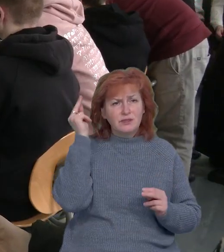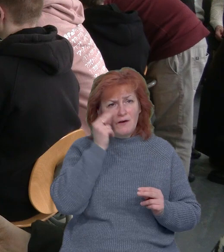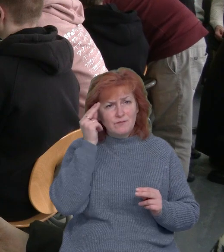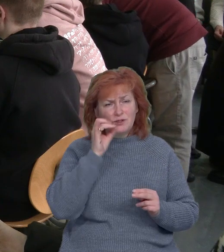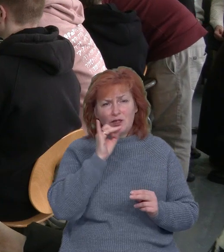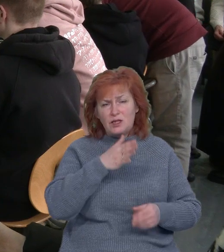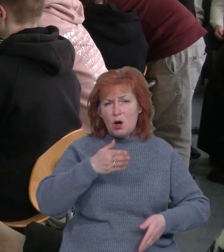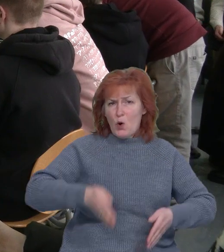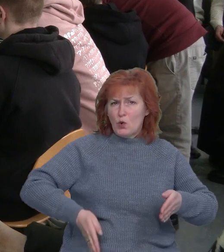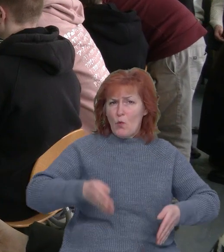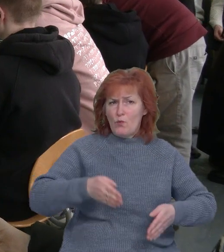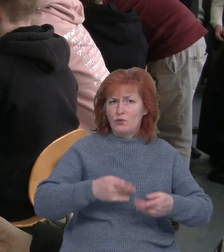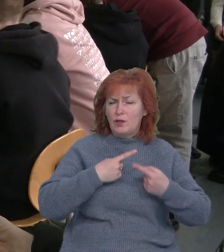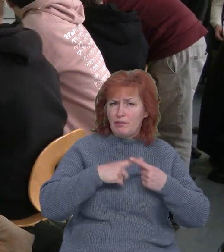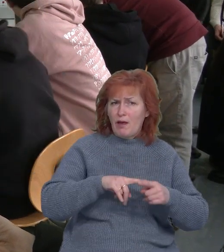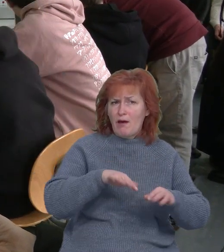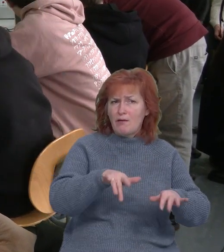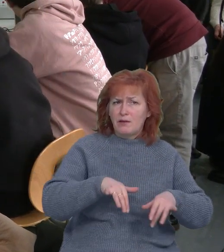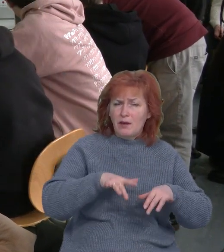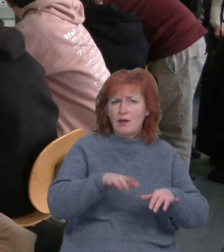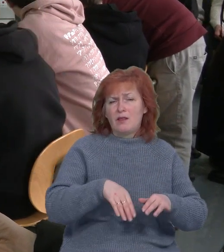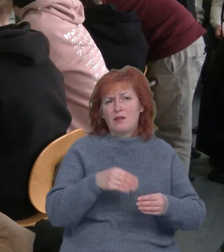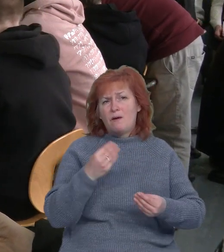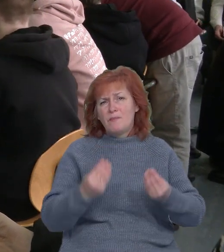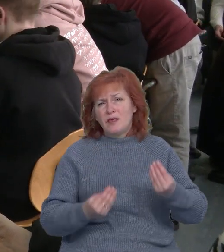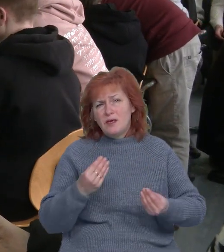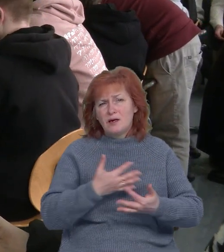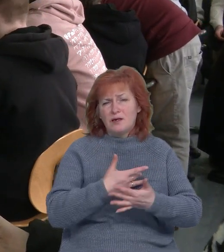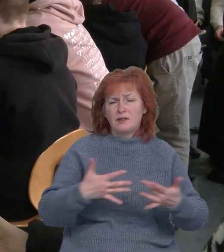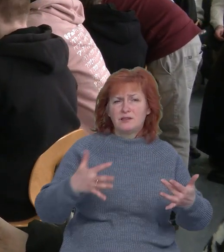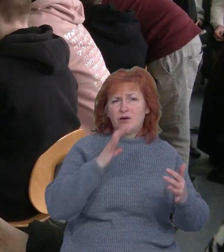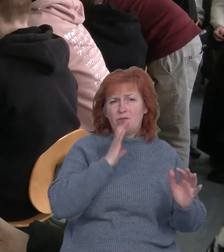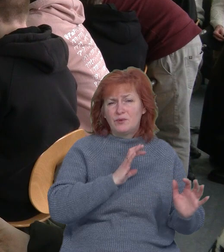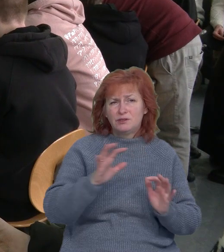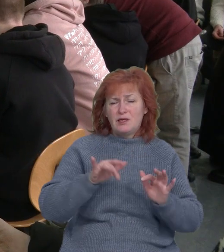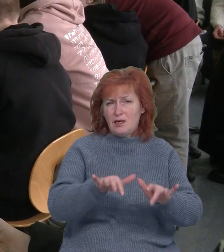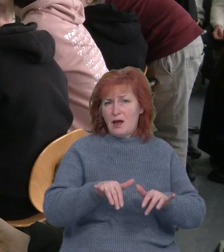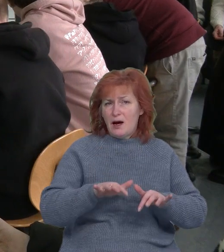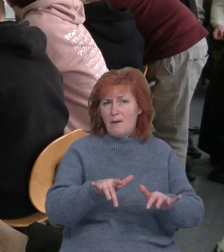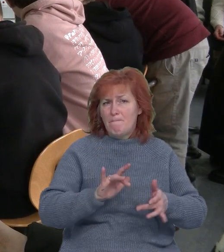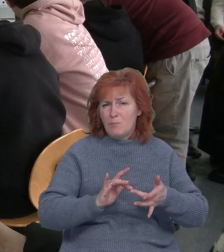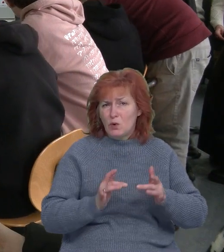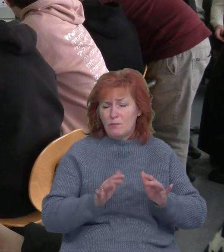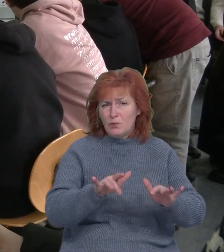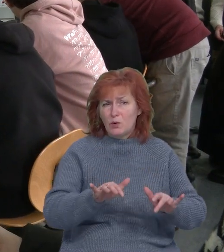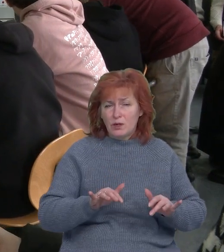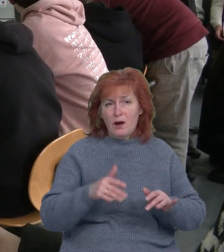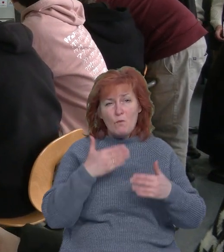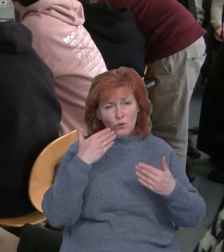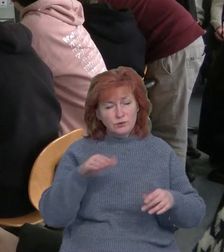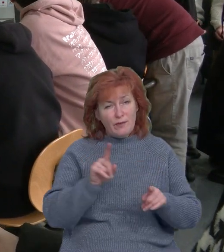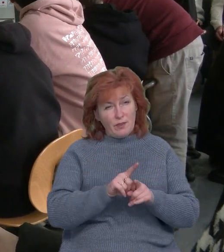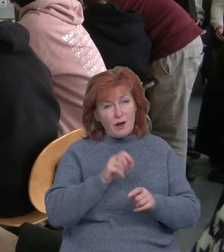робототехніку, робити ігри, програми, забезпечення для програм. Уже було таке, що робив